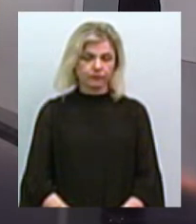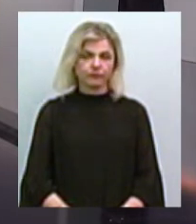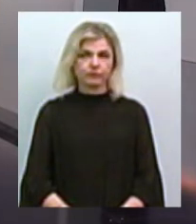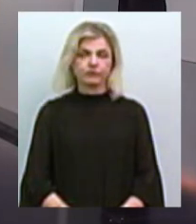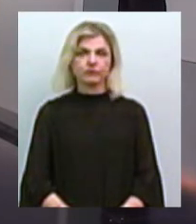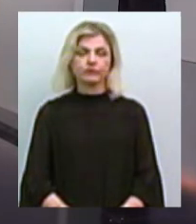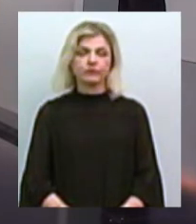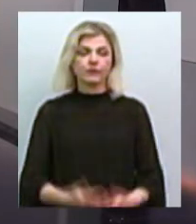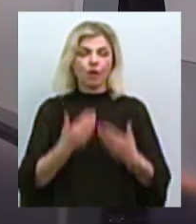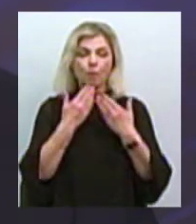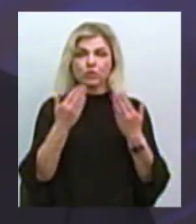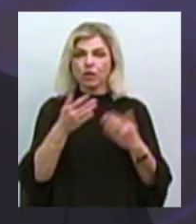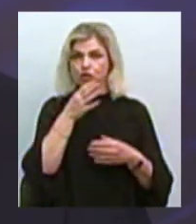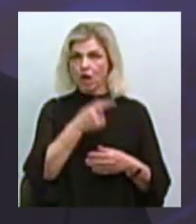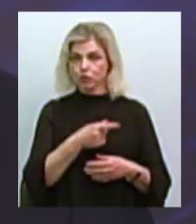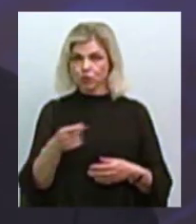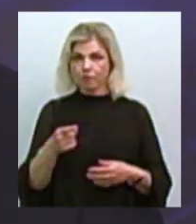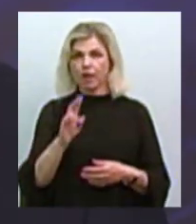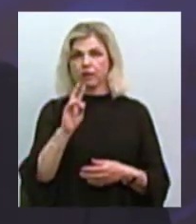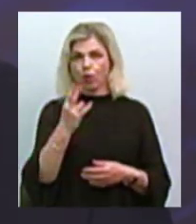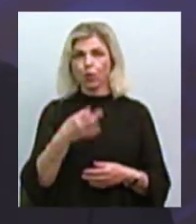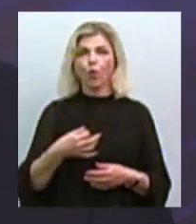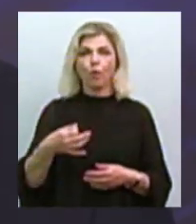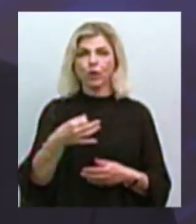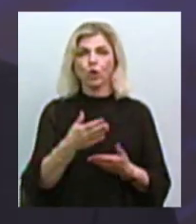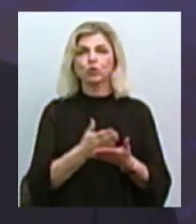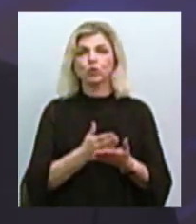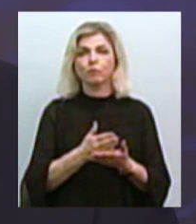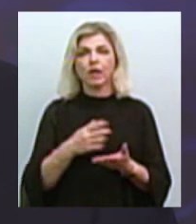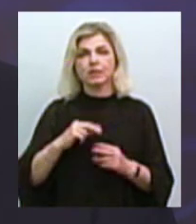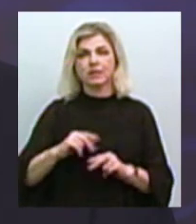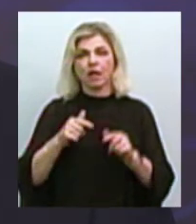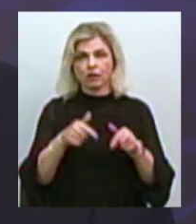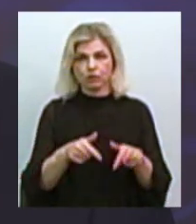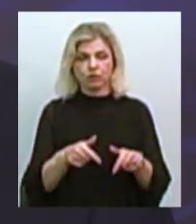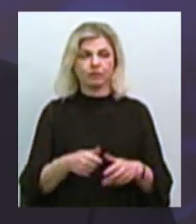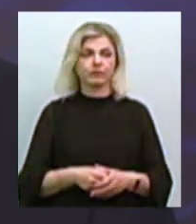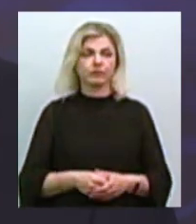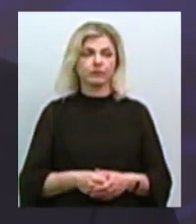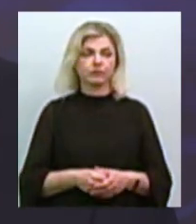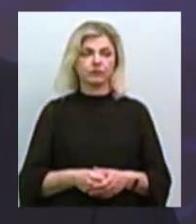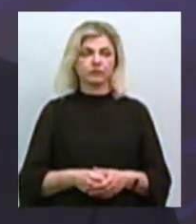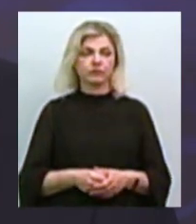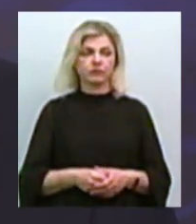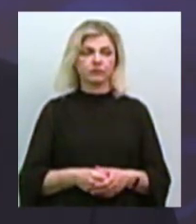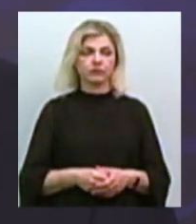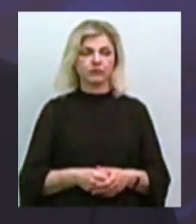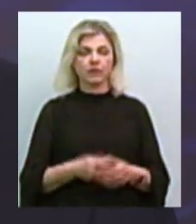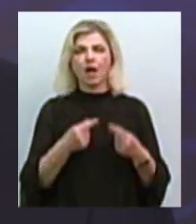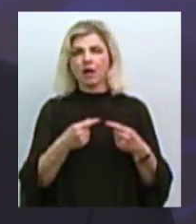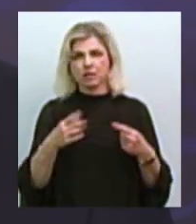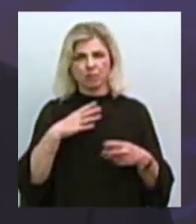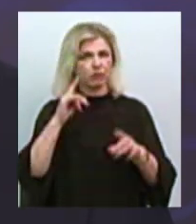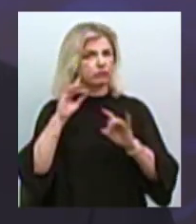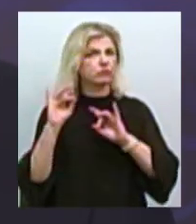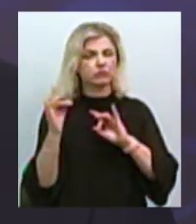Дмитре, останнім часом Миколаївську обласну службу зайнятості спіткали низка корупційних скандалів,